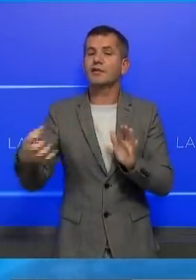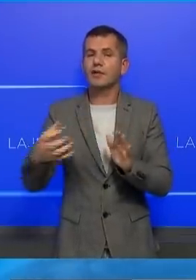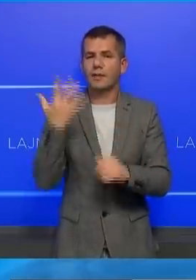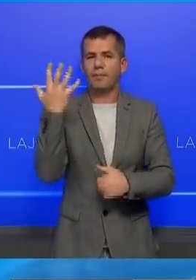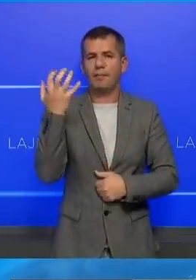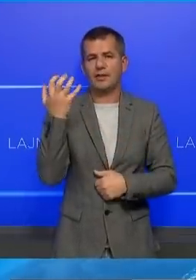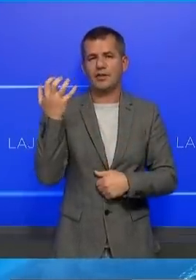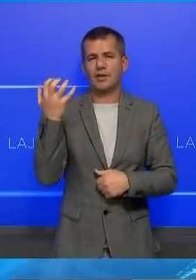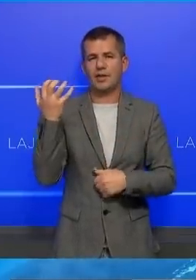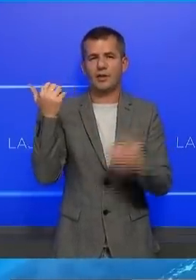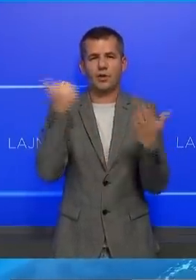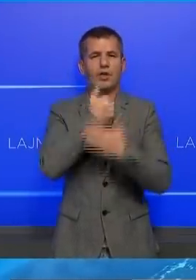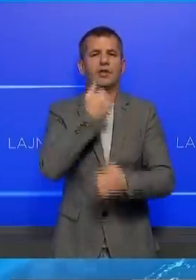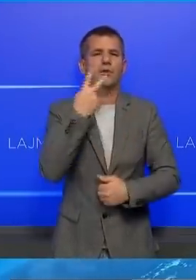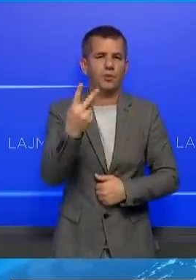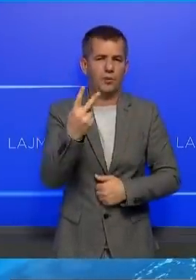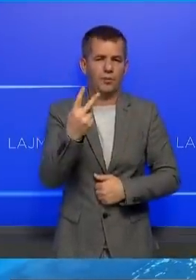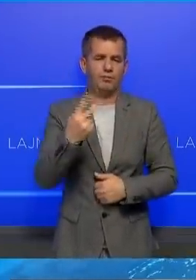562.